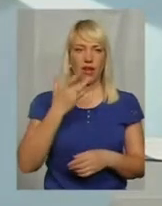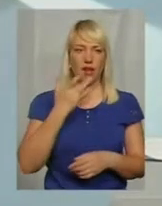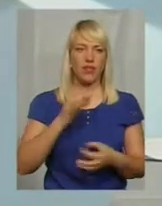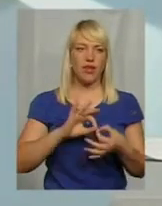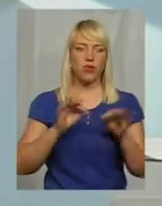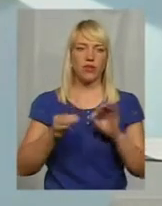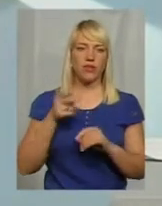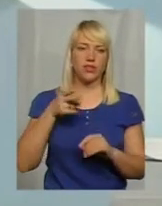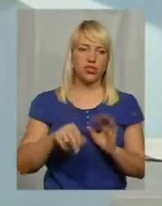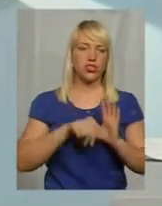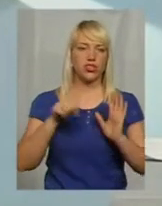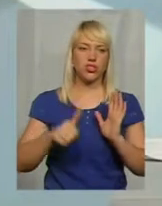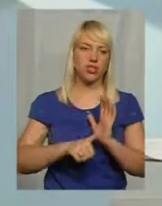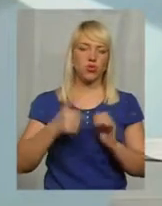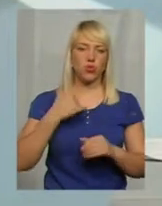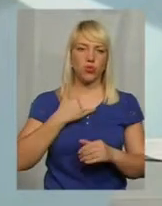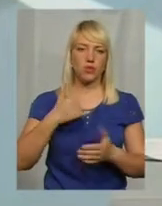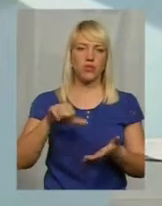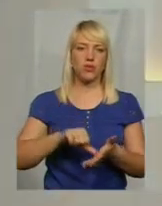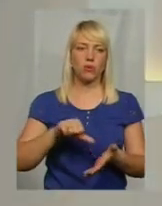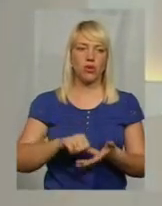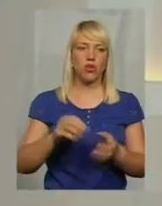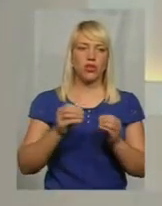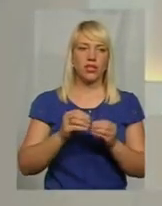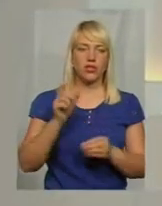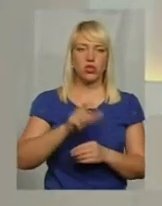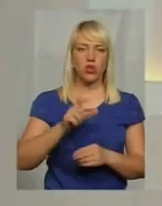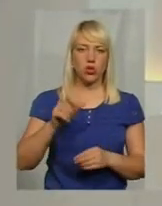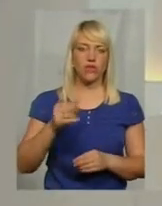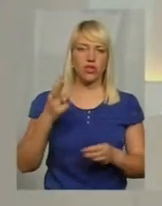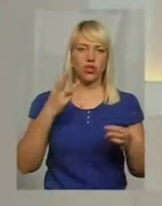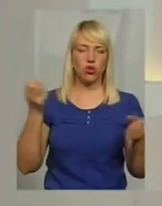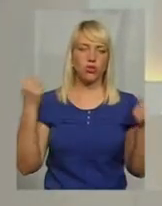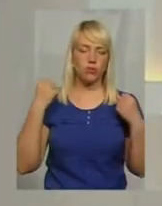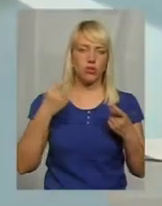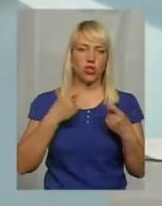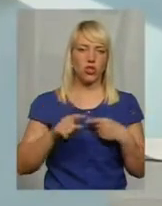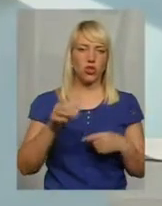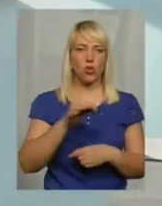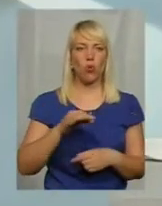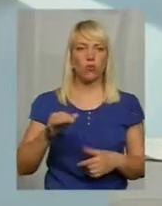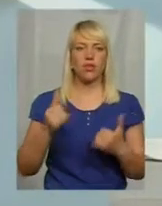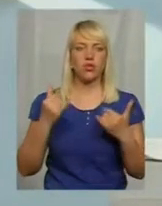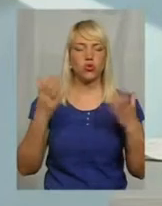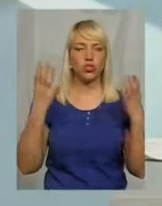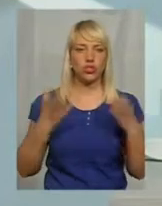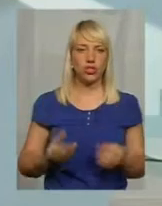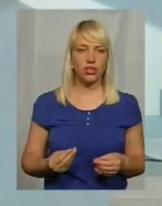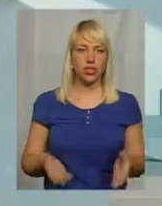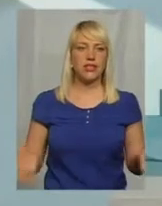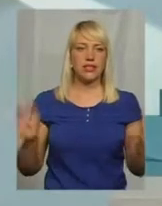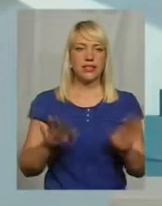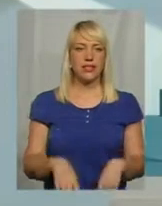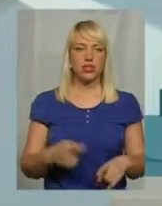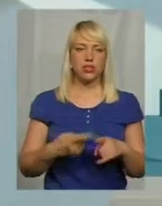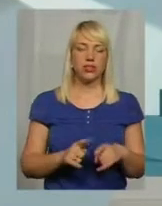2016-му в нас виступало 10 чоловік і троє спортсменів за інші області. На сьогоднішній день залишилося